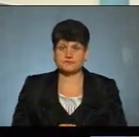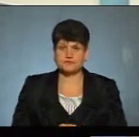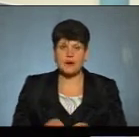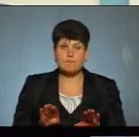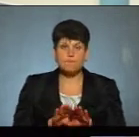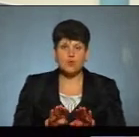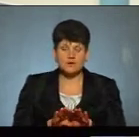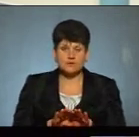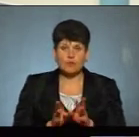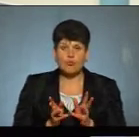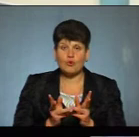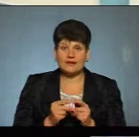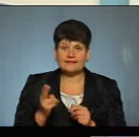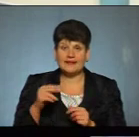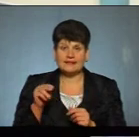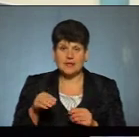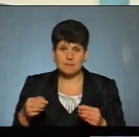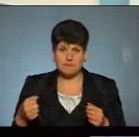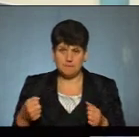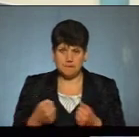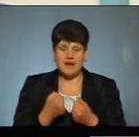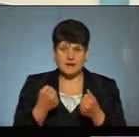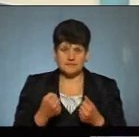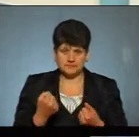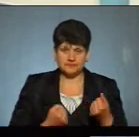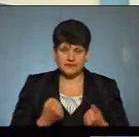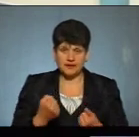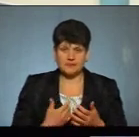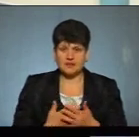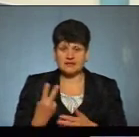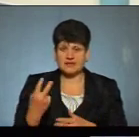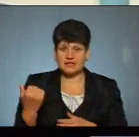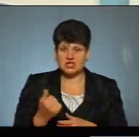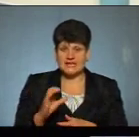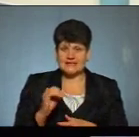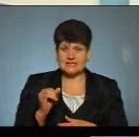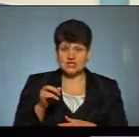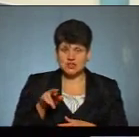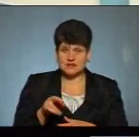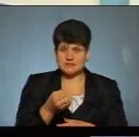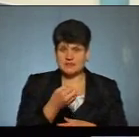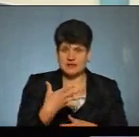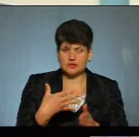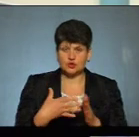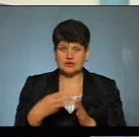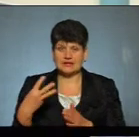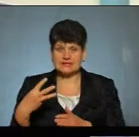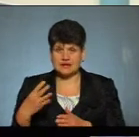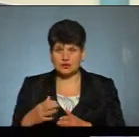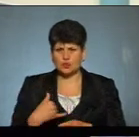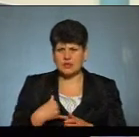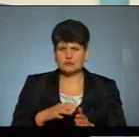порівнював по кількості ДТП, якщо за два тижні січня з 15 по 30-ти в нас було